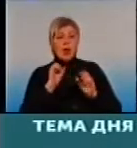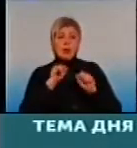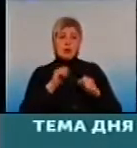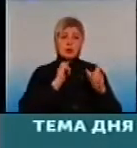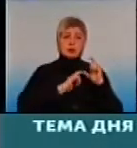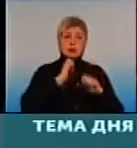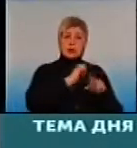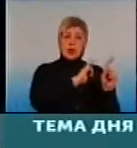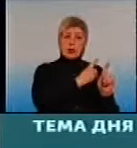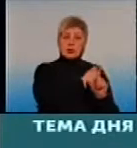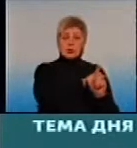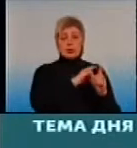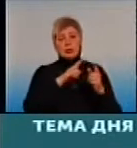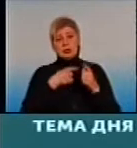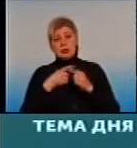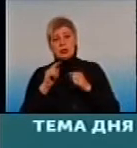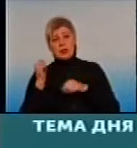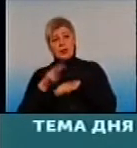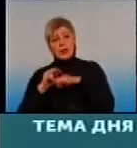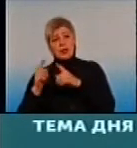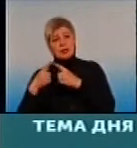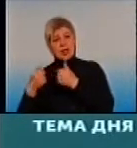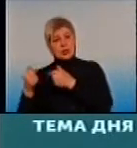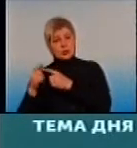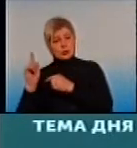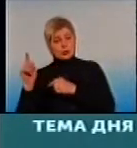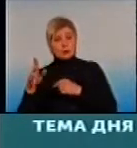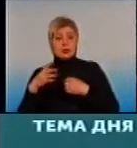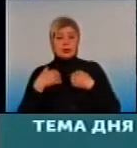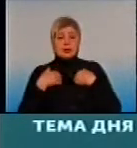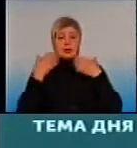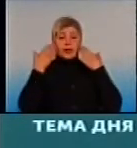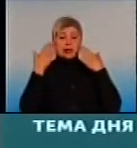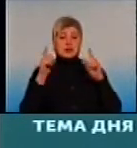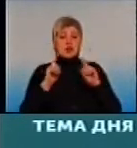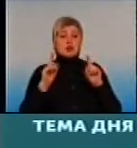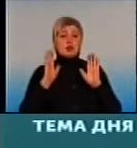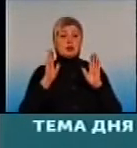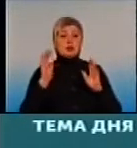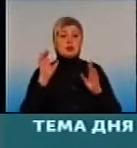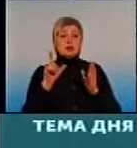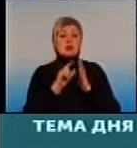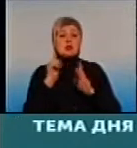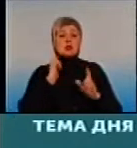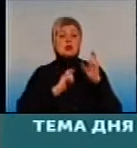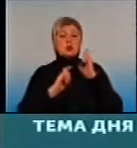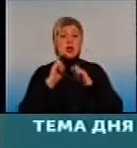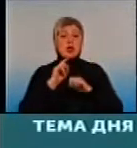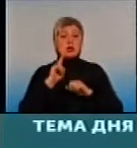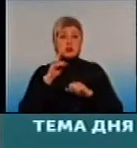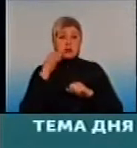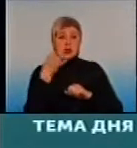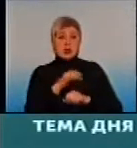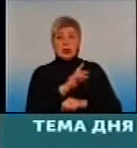Я не знаю, що буде зі студентською поліклінікою перед на місцем і що, і як. Тобто, якщо на неї буде така